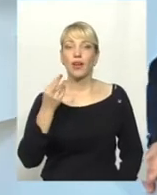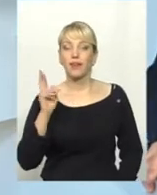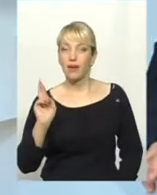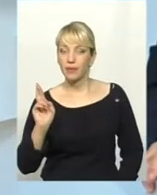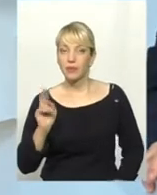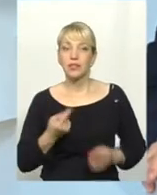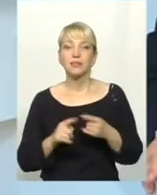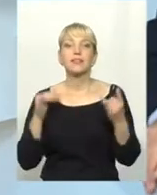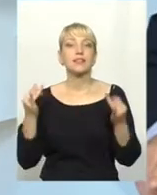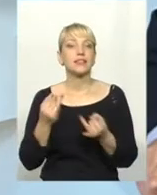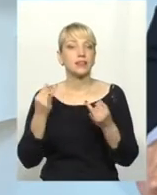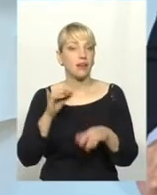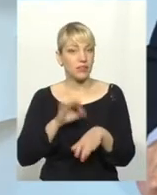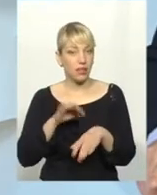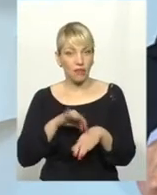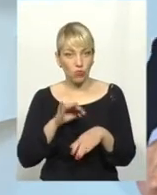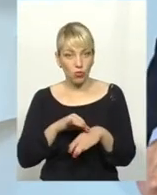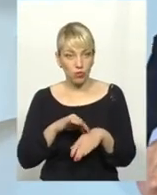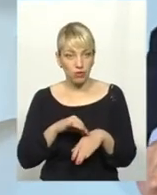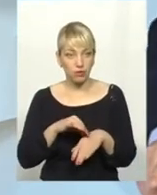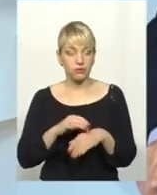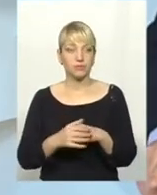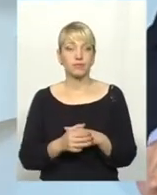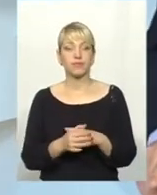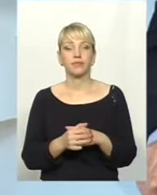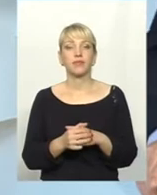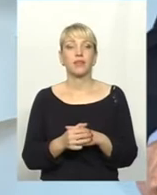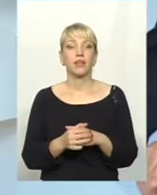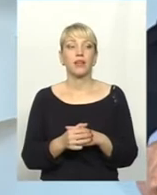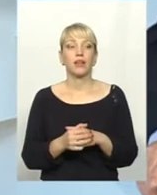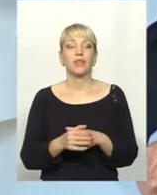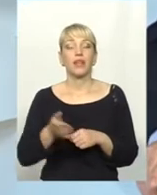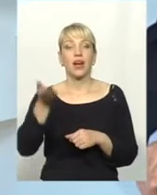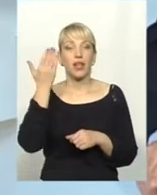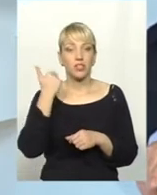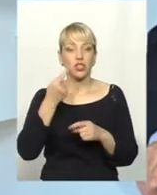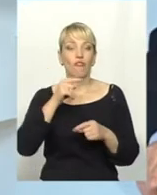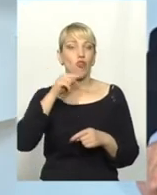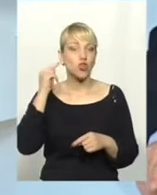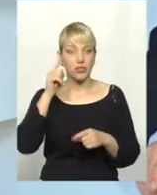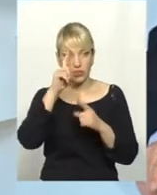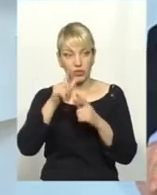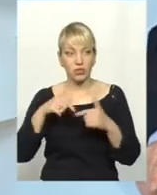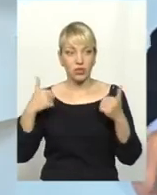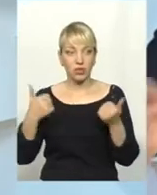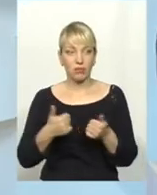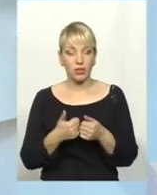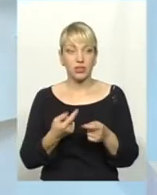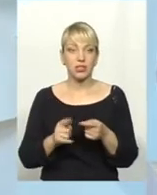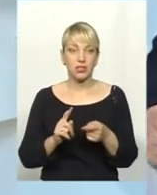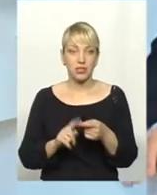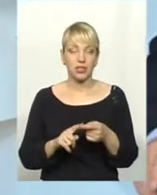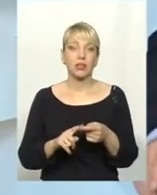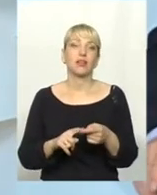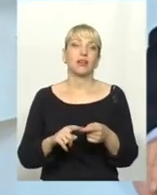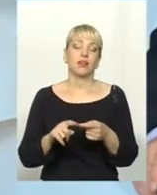народ трипром її називає. В той час в Російській імперії воно називалось перелой. Це переклад з